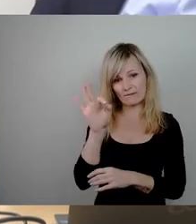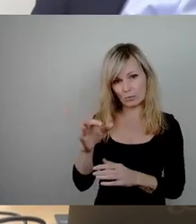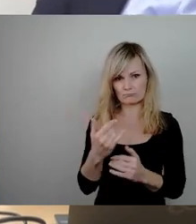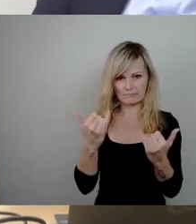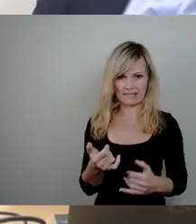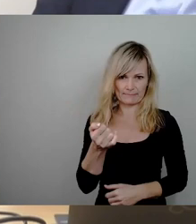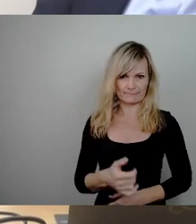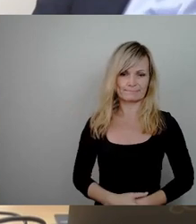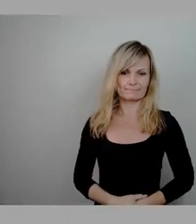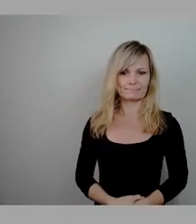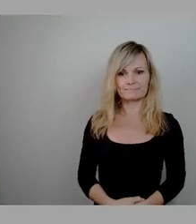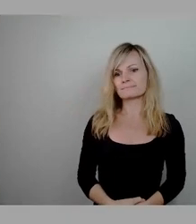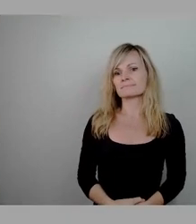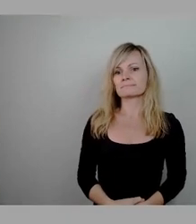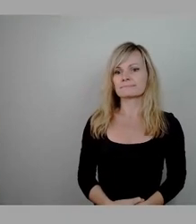das Stimmzeichen.